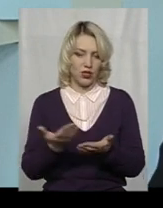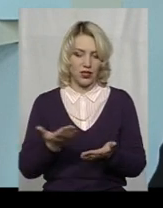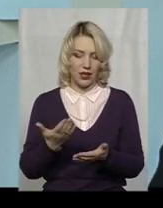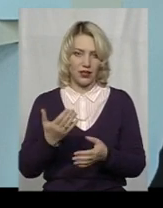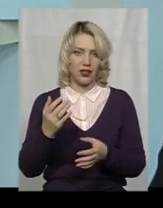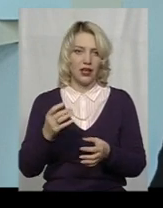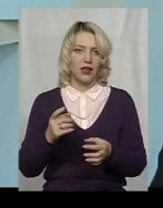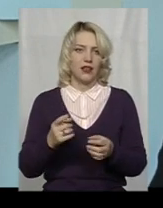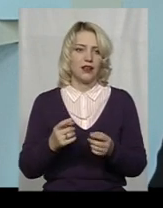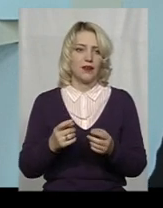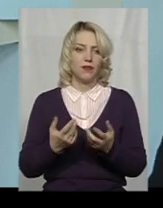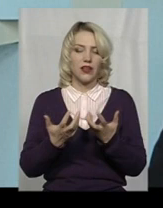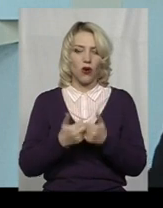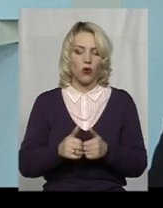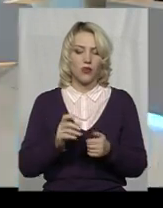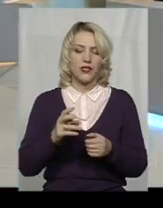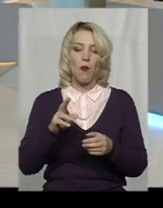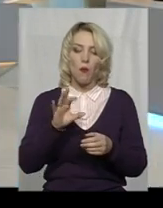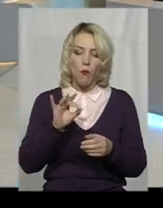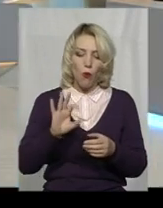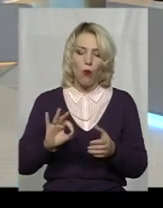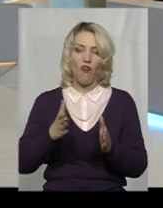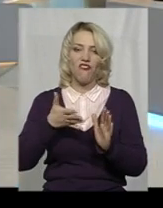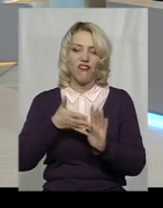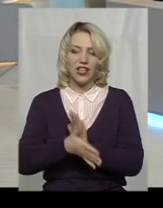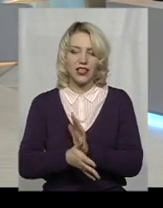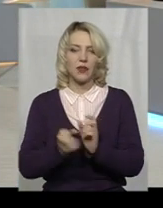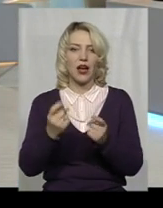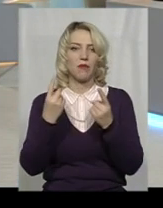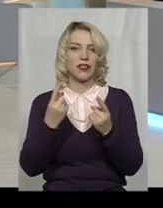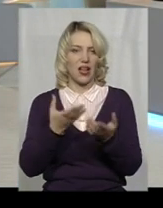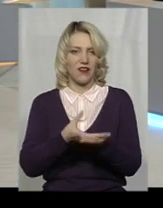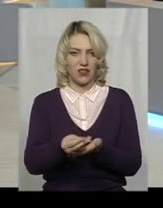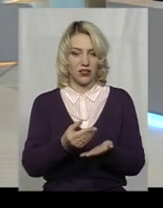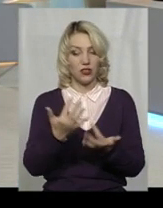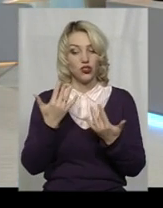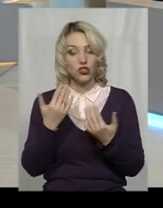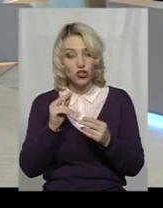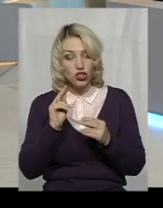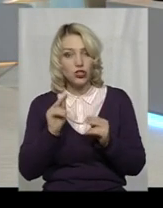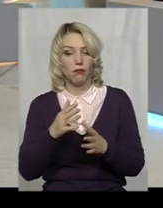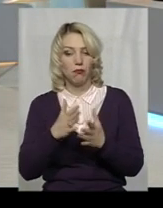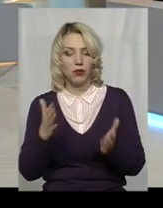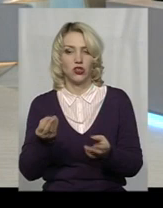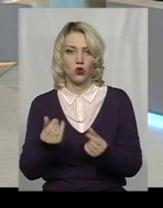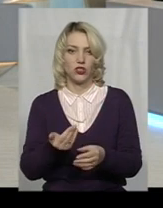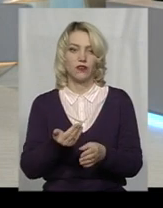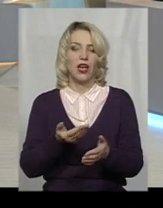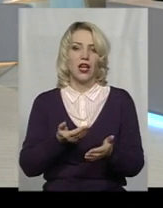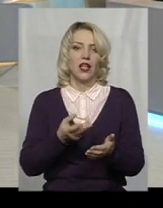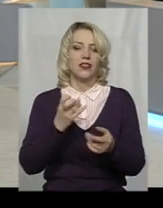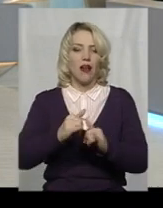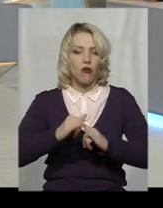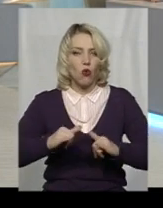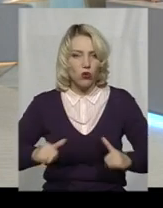витратами, які спрямовують на капітальні видатки. Тобто, чим більше коштів спрямовується на капітальні видатки, на